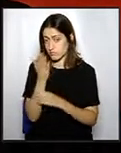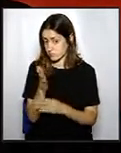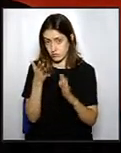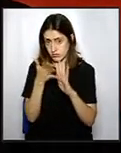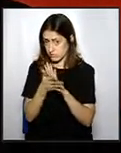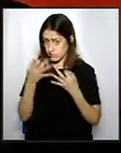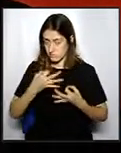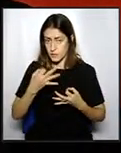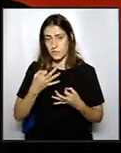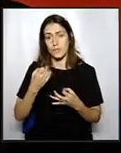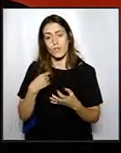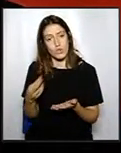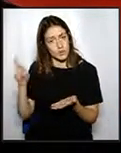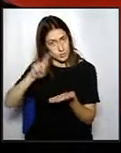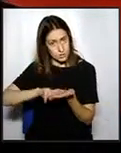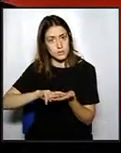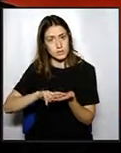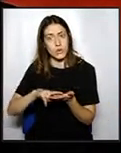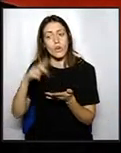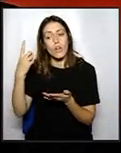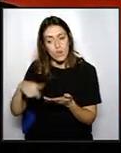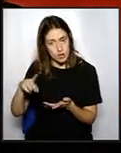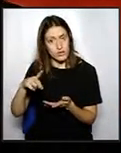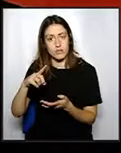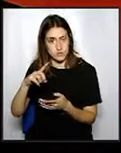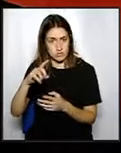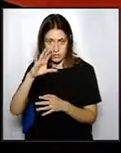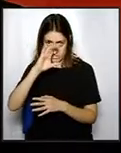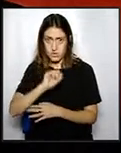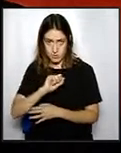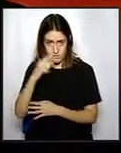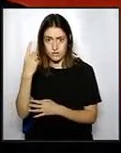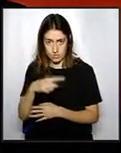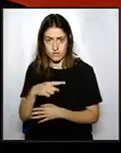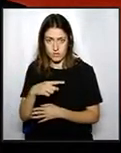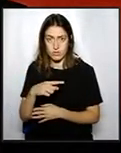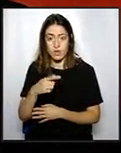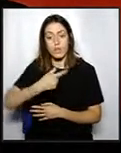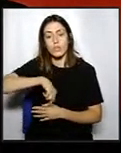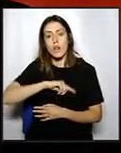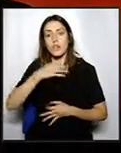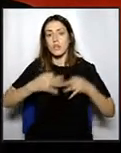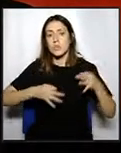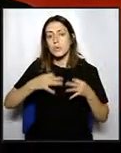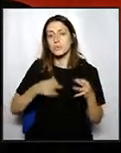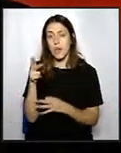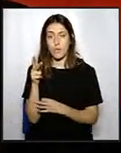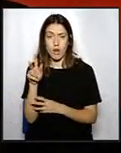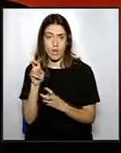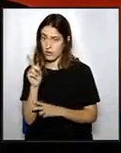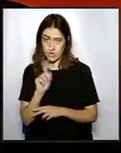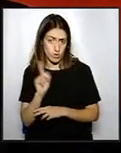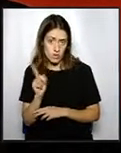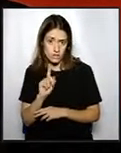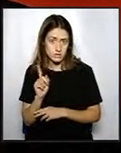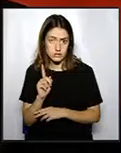ja per acabar que aquí s'ha comès alguna irregularitat, nosaltres no som jutges ni som fiscals i crec que